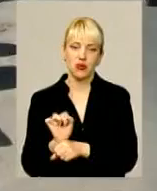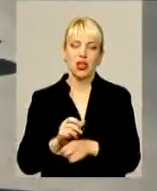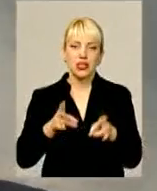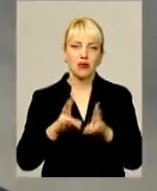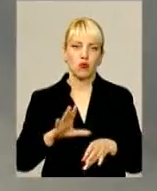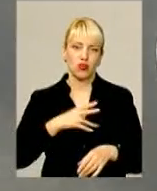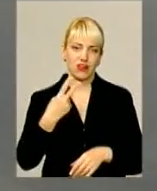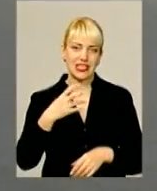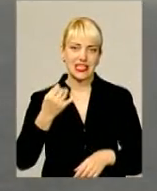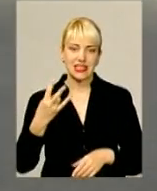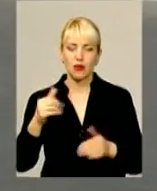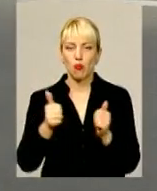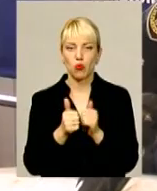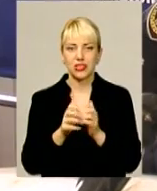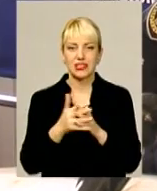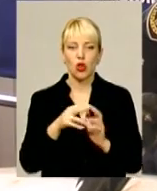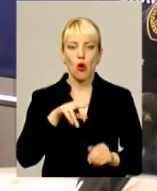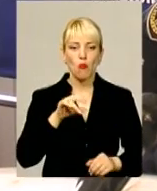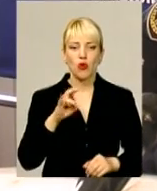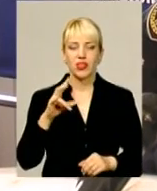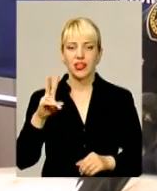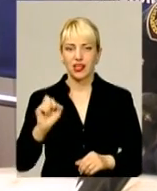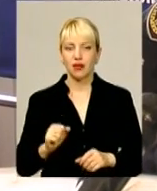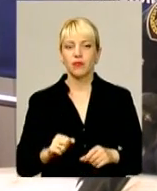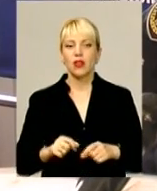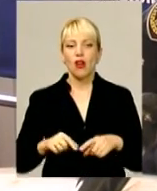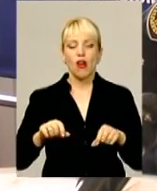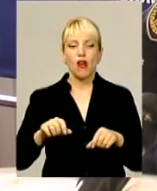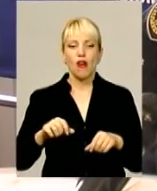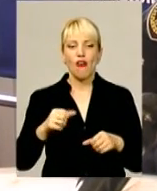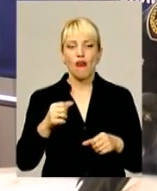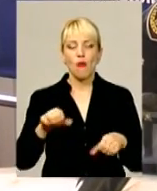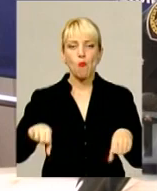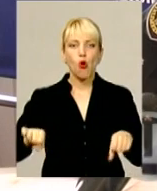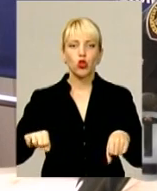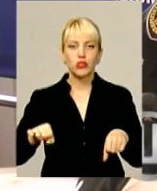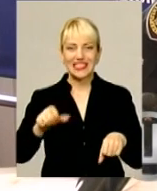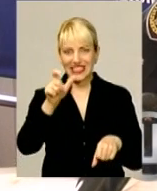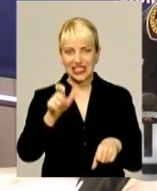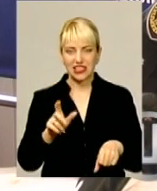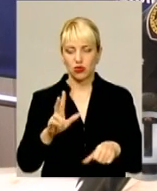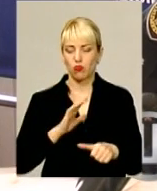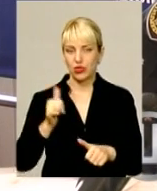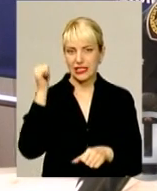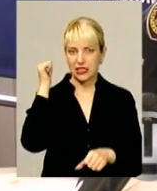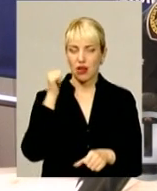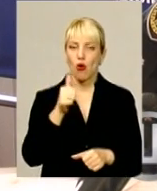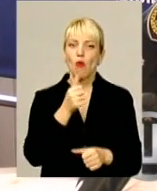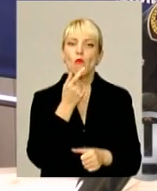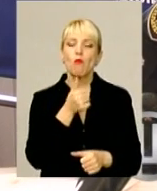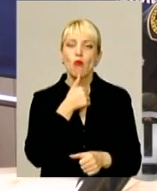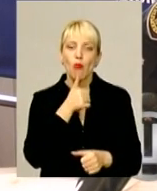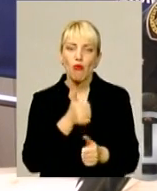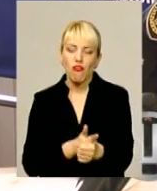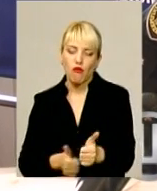20 серпня поблизу села Понінки. Водій транспортного засобу, це ж мотоцикл, який рухався позаду, спробував обігнати попереднього,